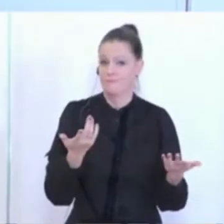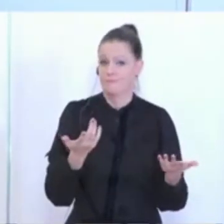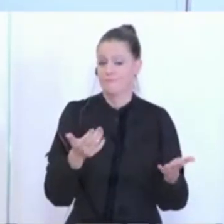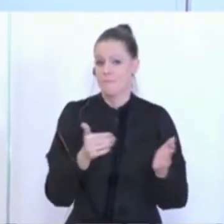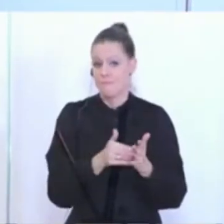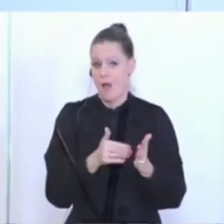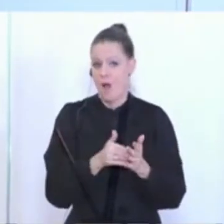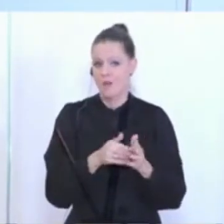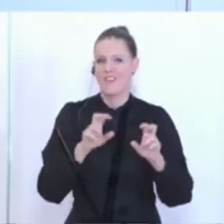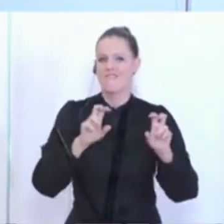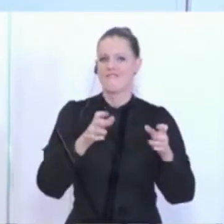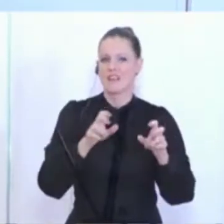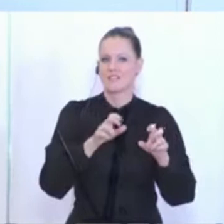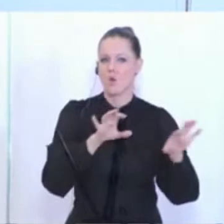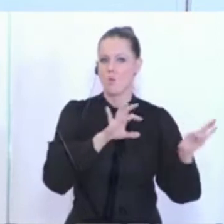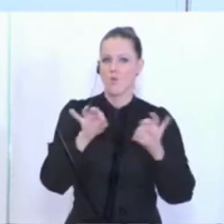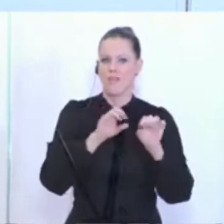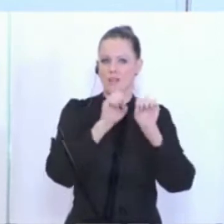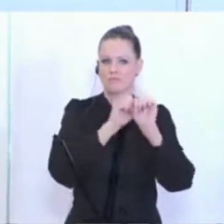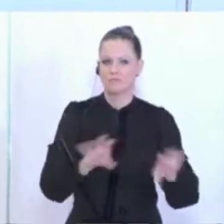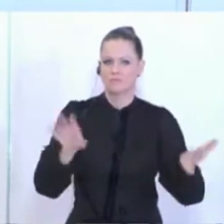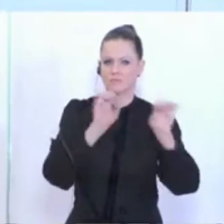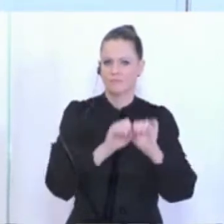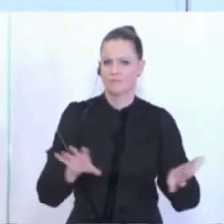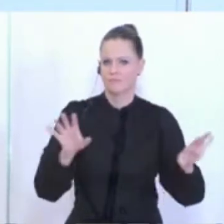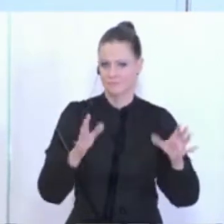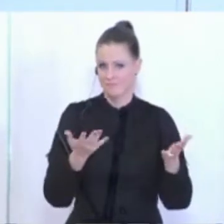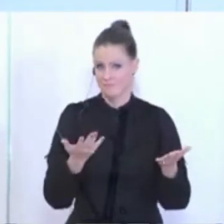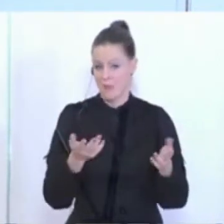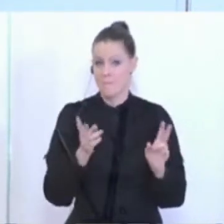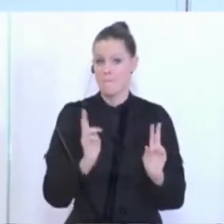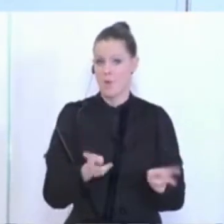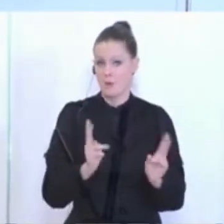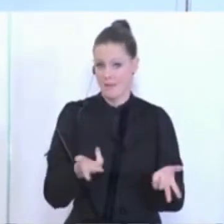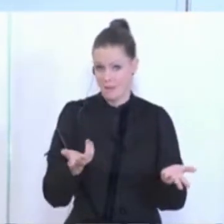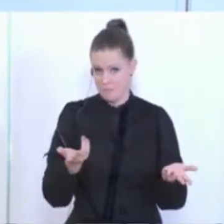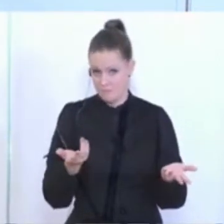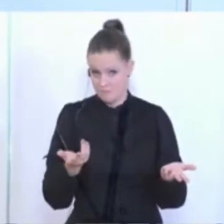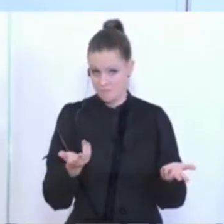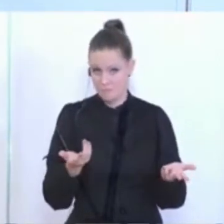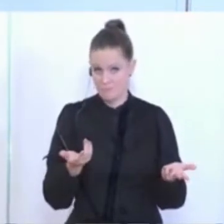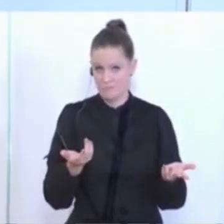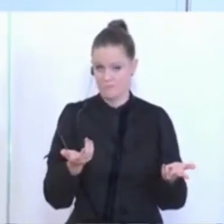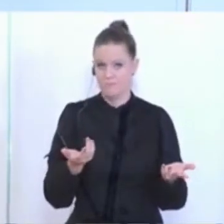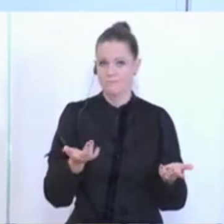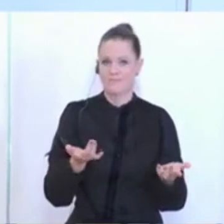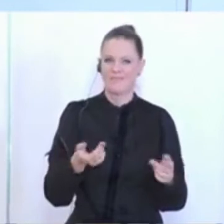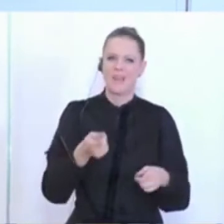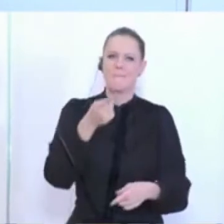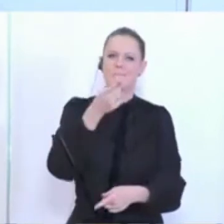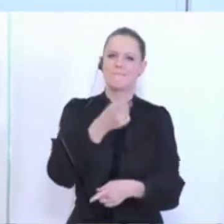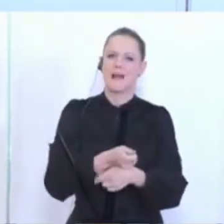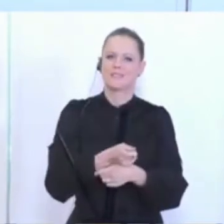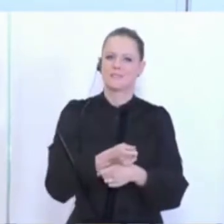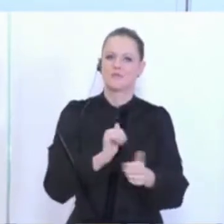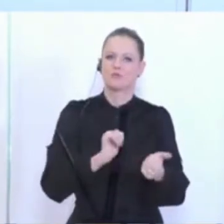entsprechenden Fernsehübertragungen geben könnte und diese Möglichkeit des dann wohl passiven sportlichen